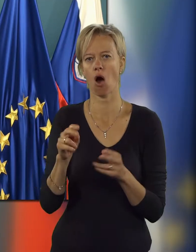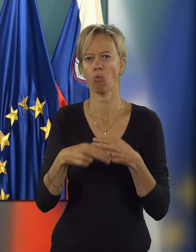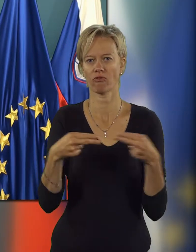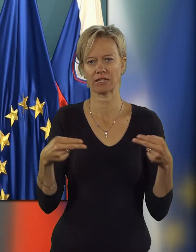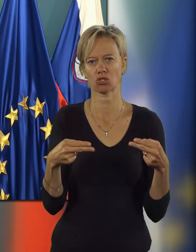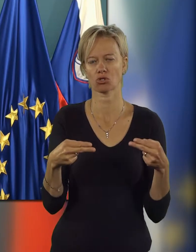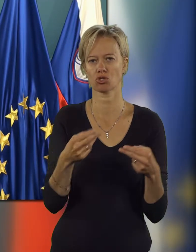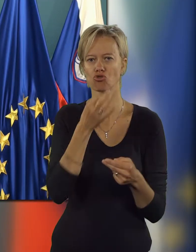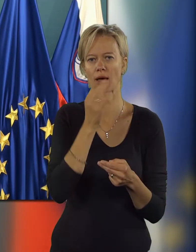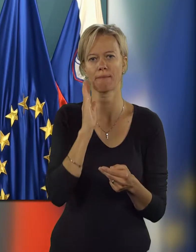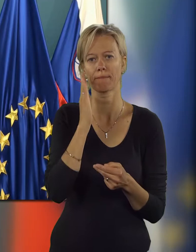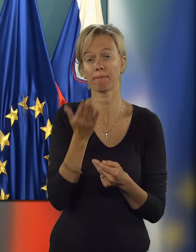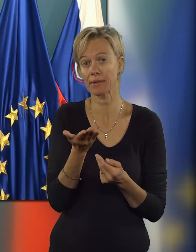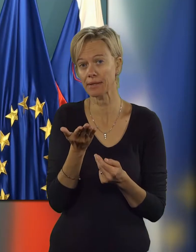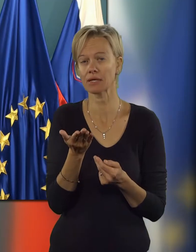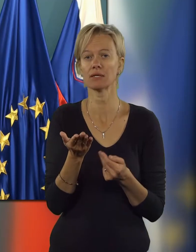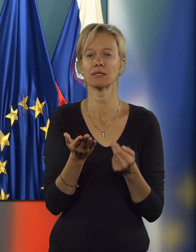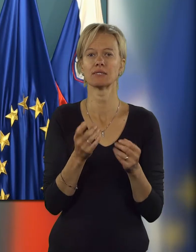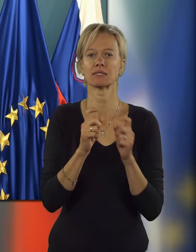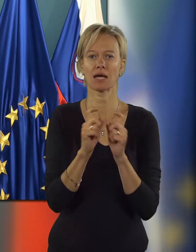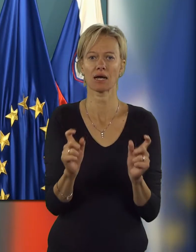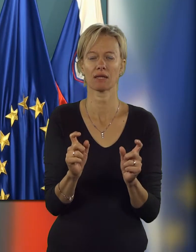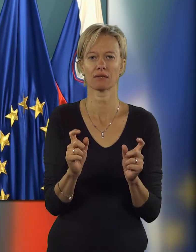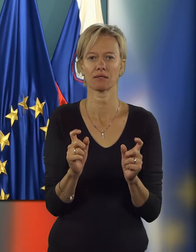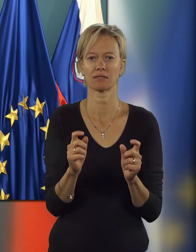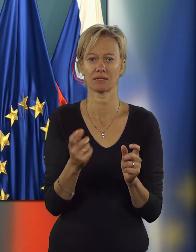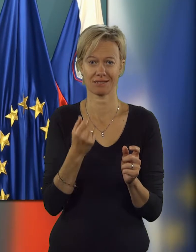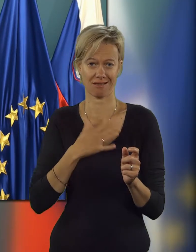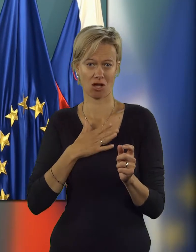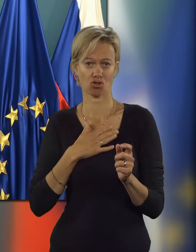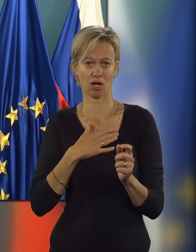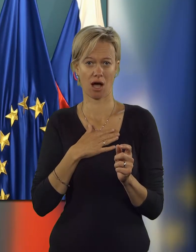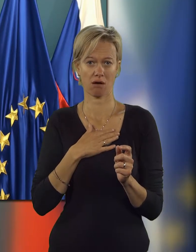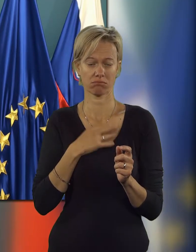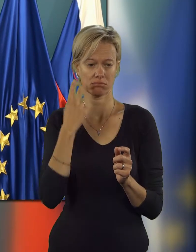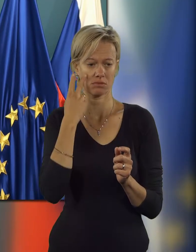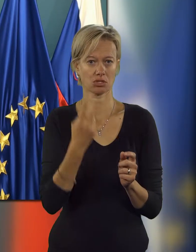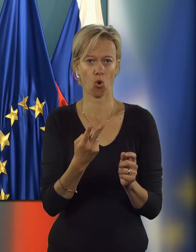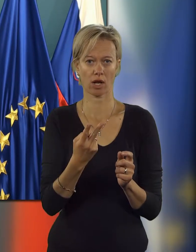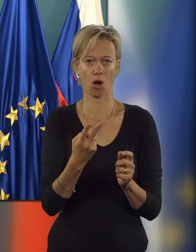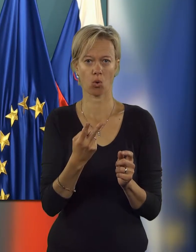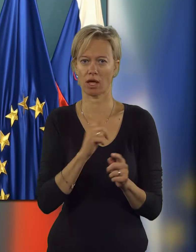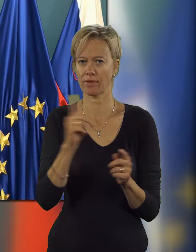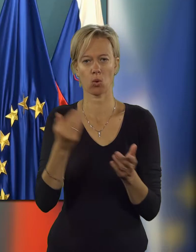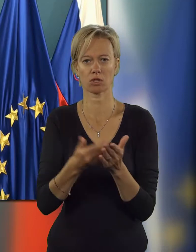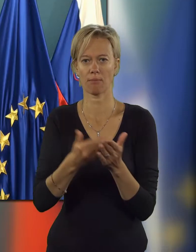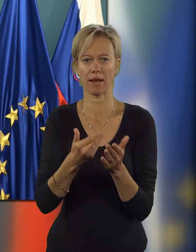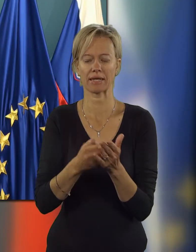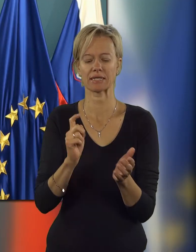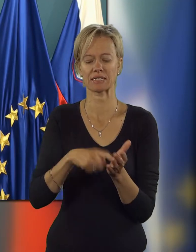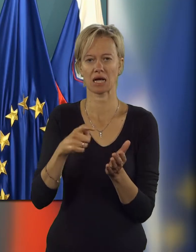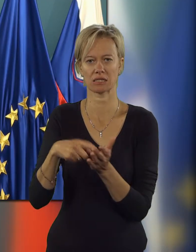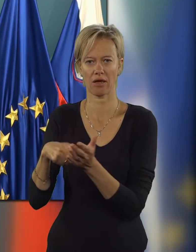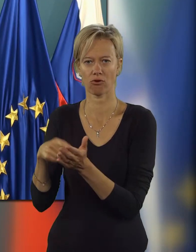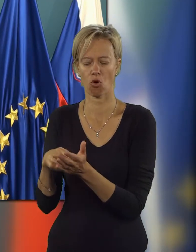obveznosti, če bi zaradi znašega zornega kota neutemeljenih